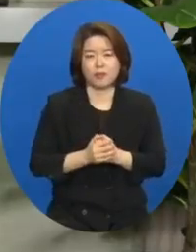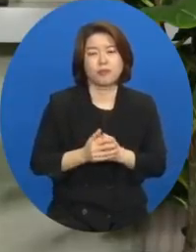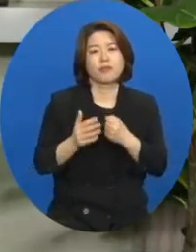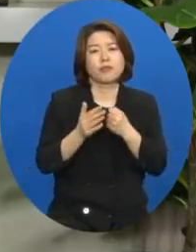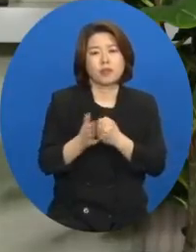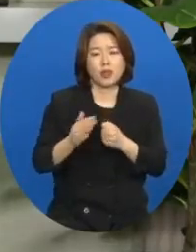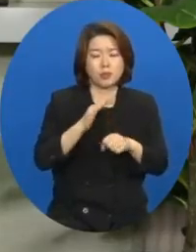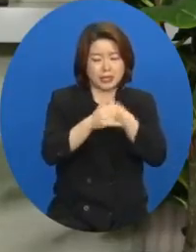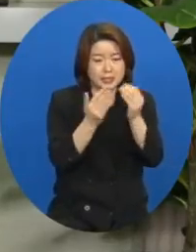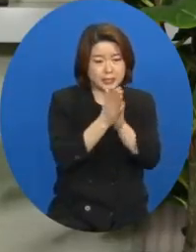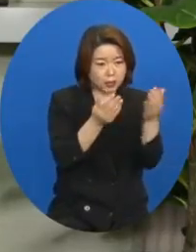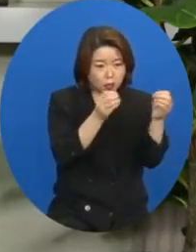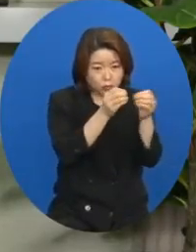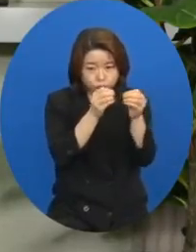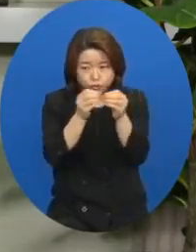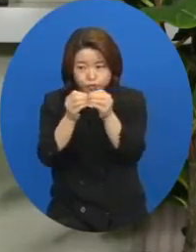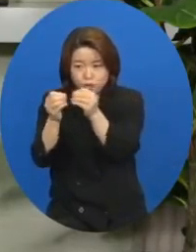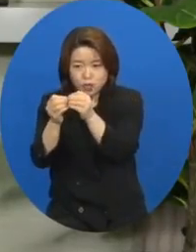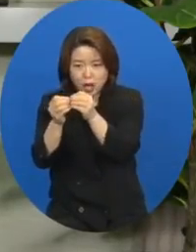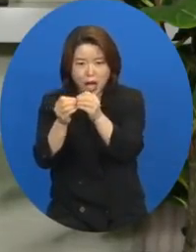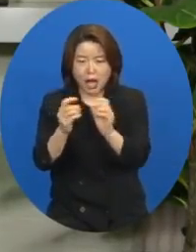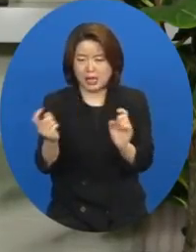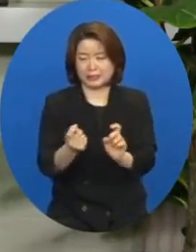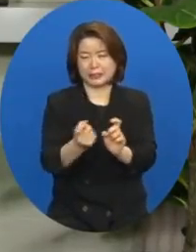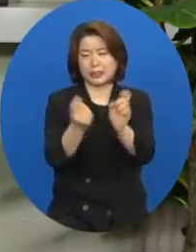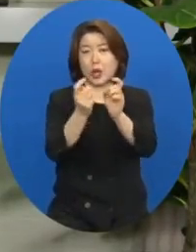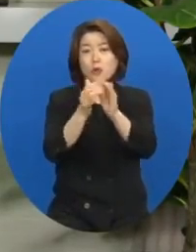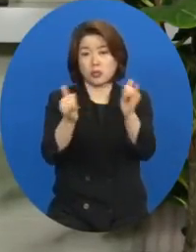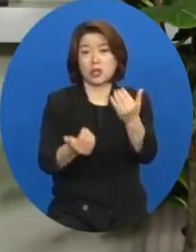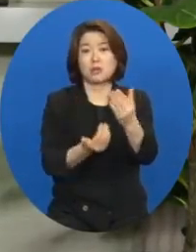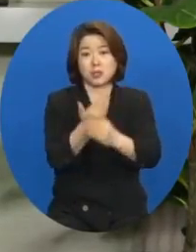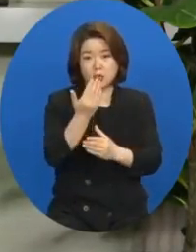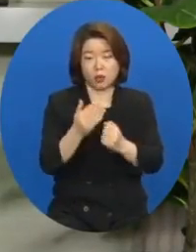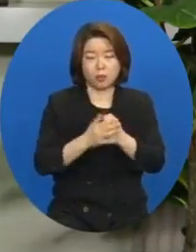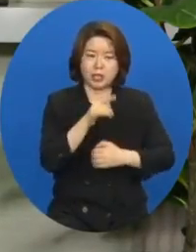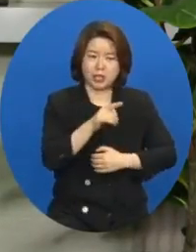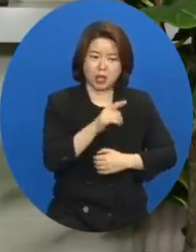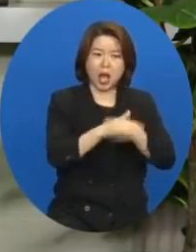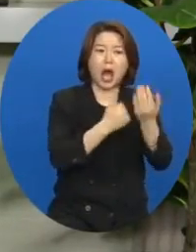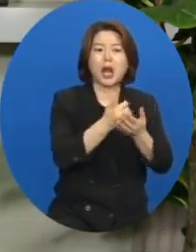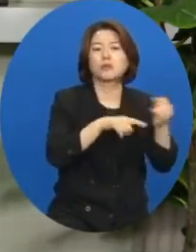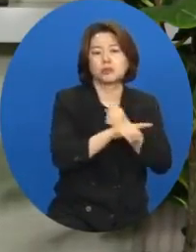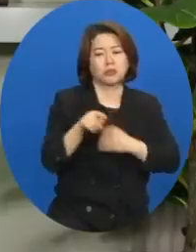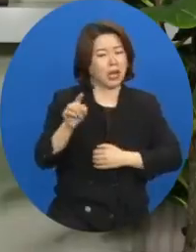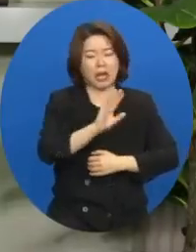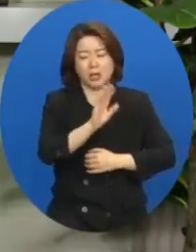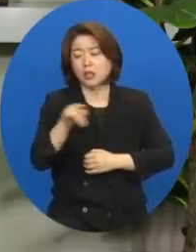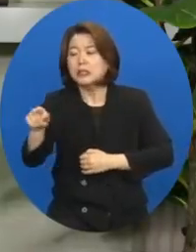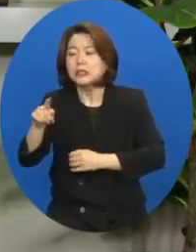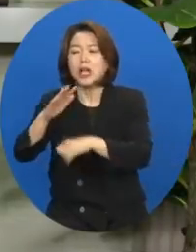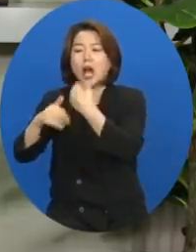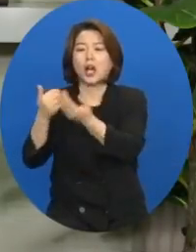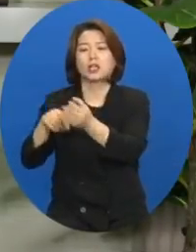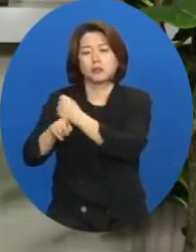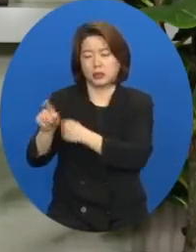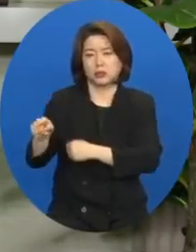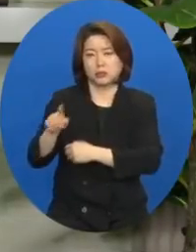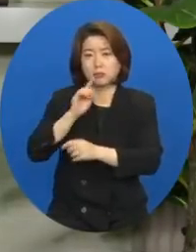성경 구절을 가지고 싸우는 사람이 생깁니다. 이것이 하나님의 뜻입니다. 이것이 하나님의 말씀입니다.